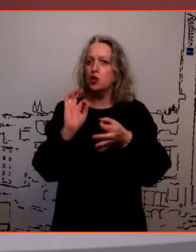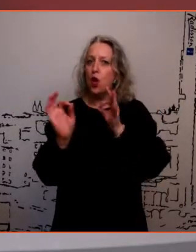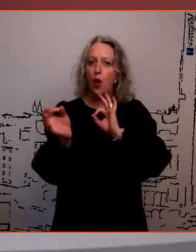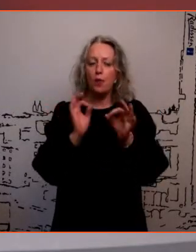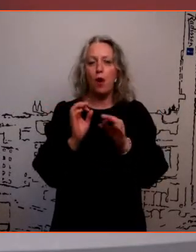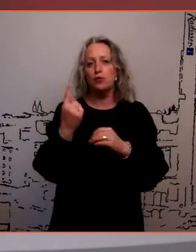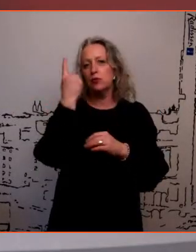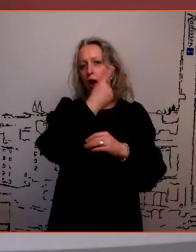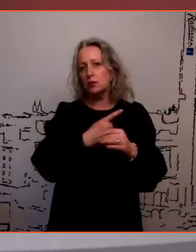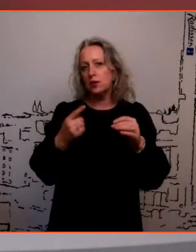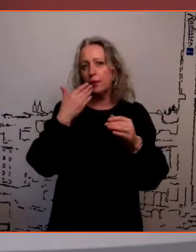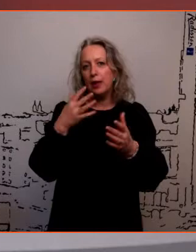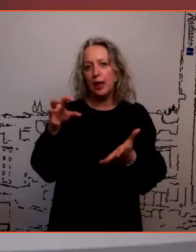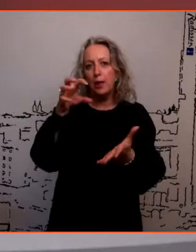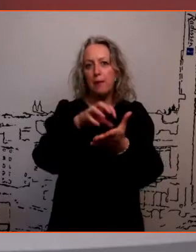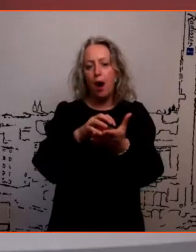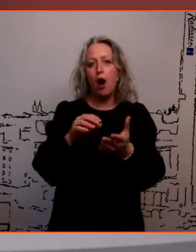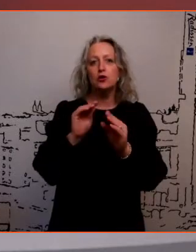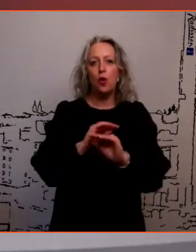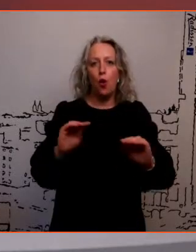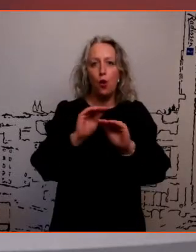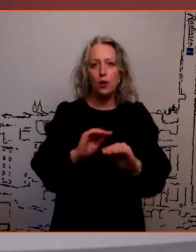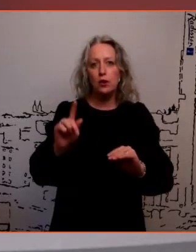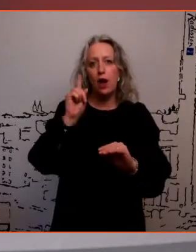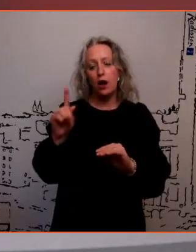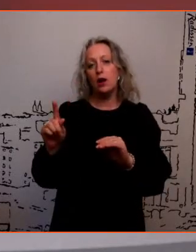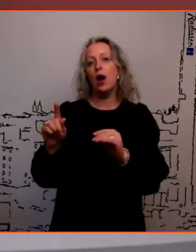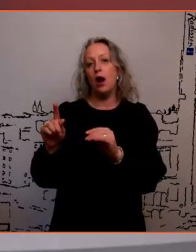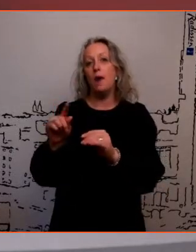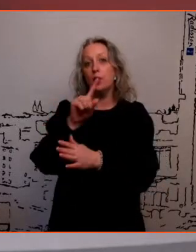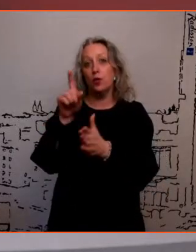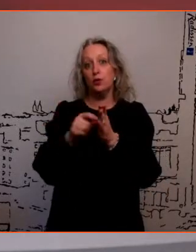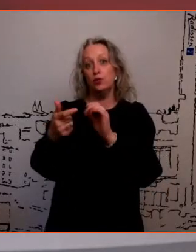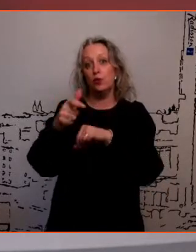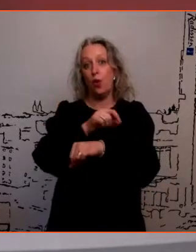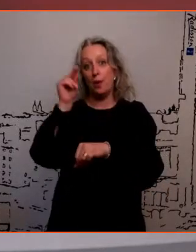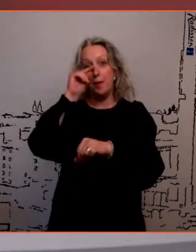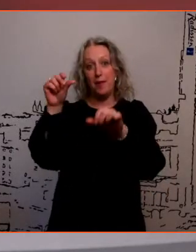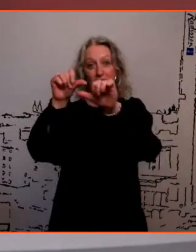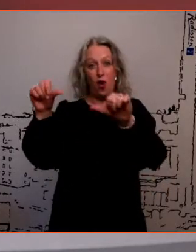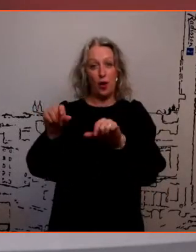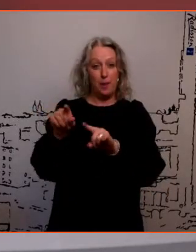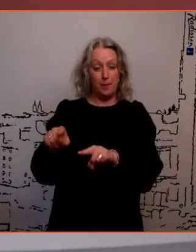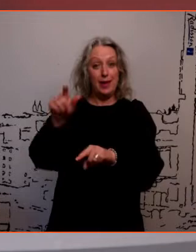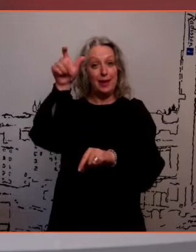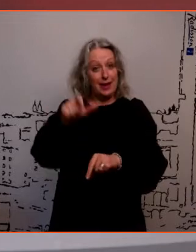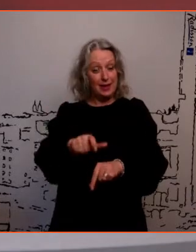paaskoolitus või paar. Küsimus on pigem õppevormis sellest, kas inimene tegelikult tahab